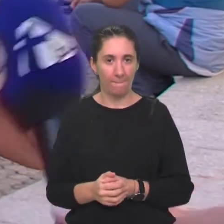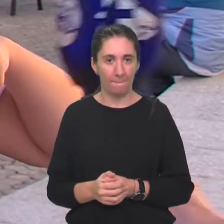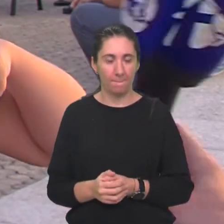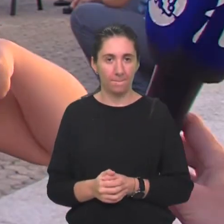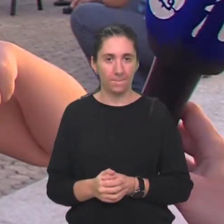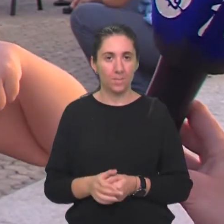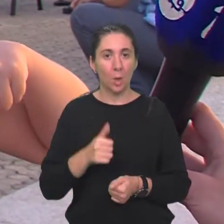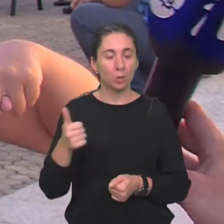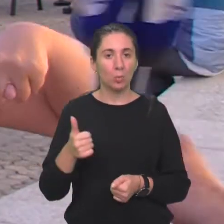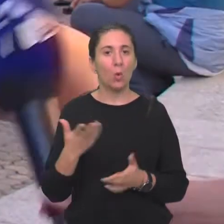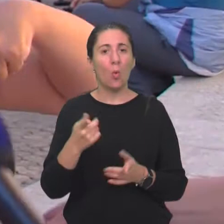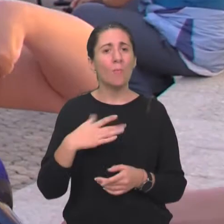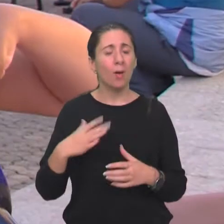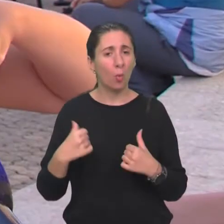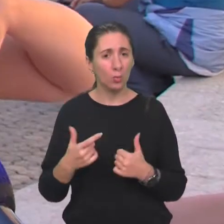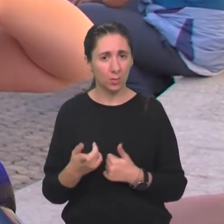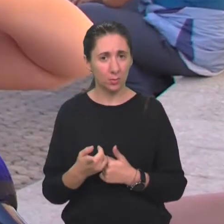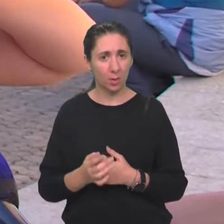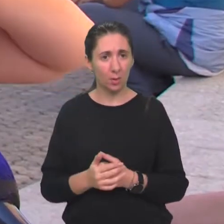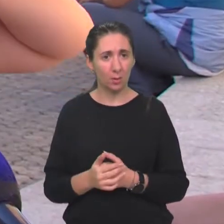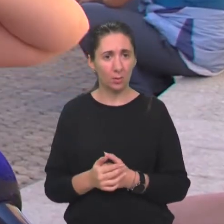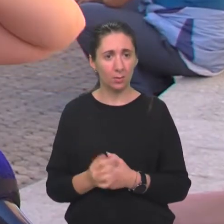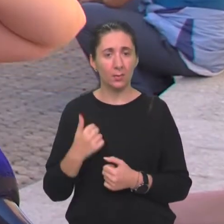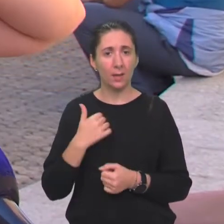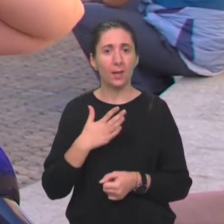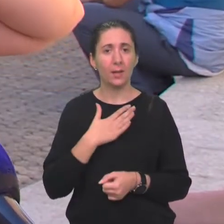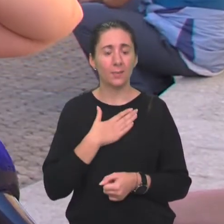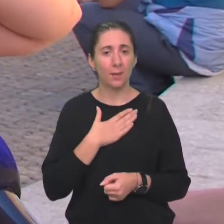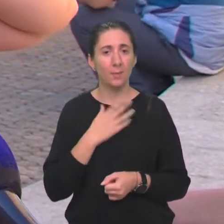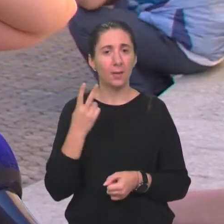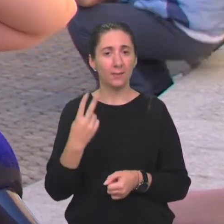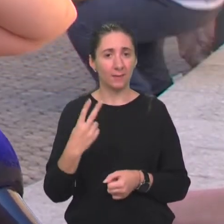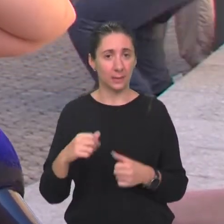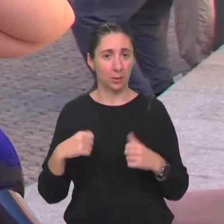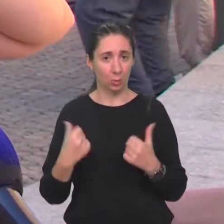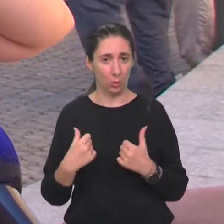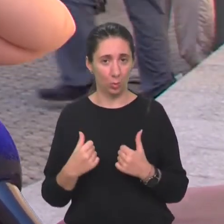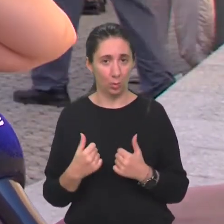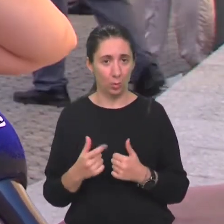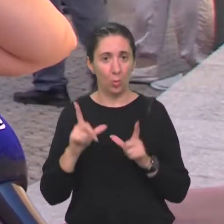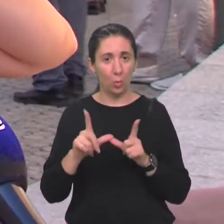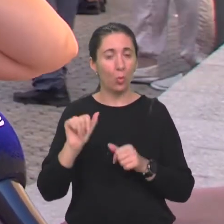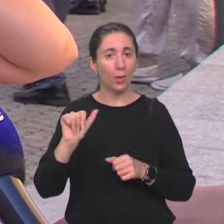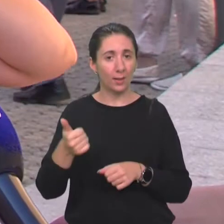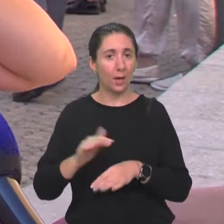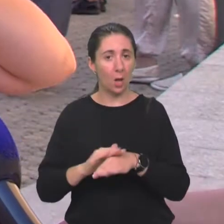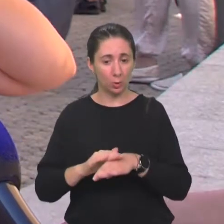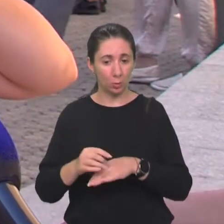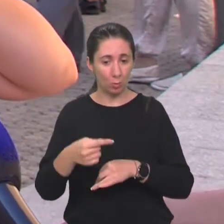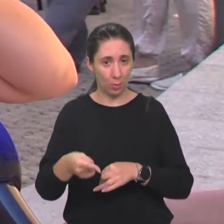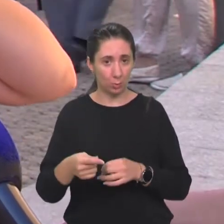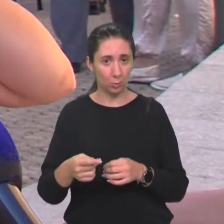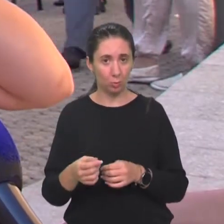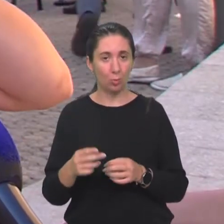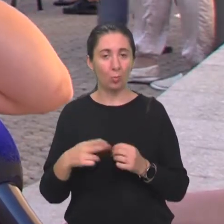Super, koliko imaš godina? Imam 20 godina, u 11 sam, ja se